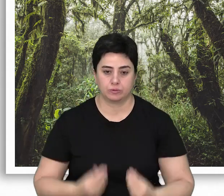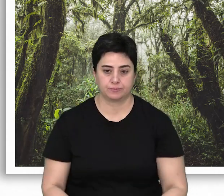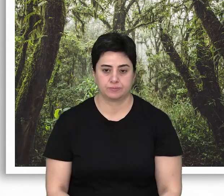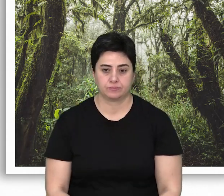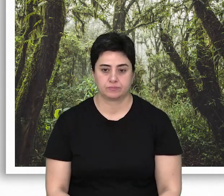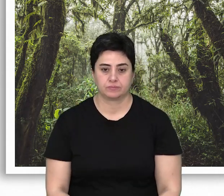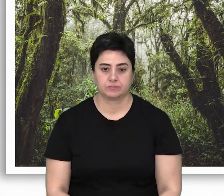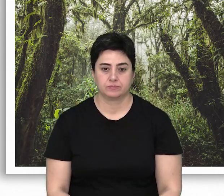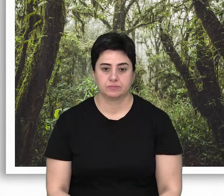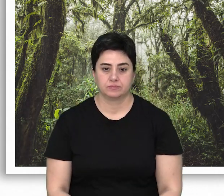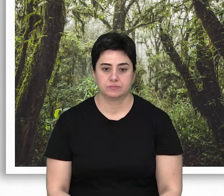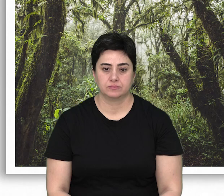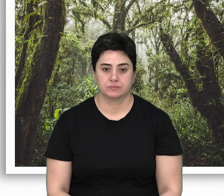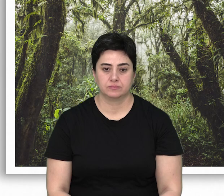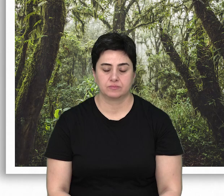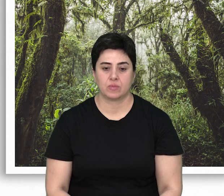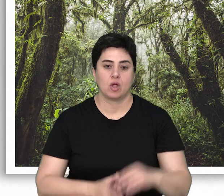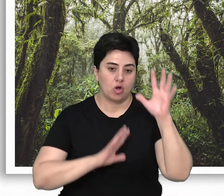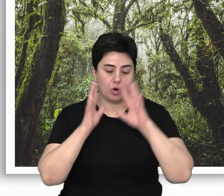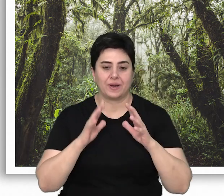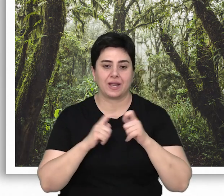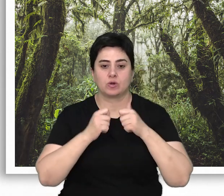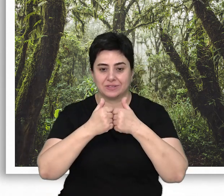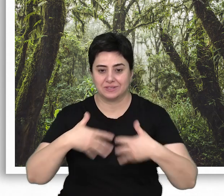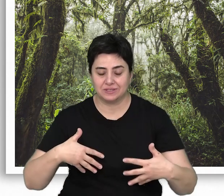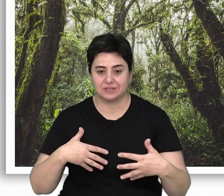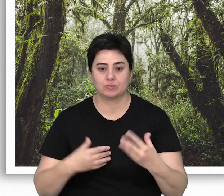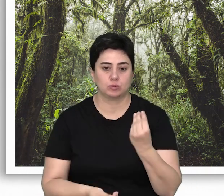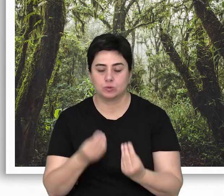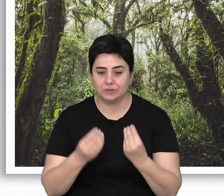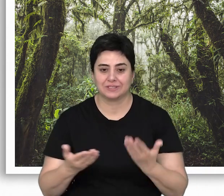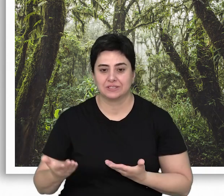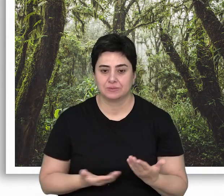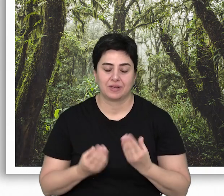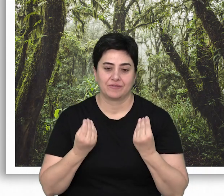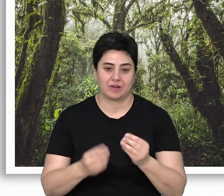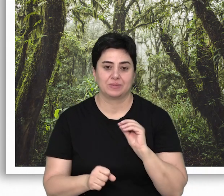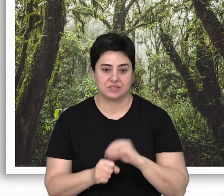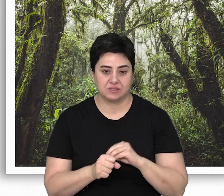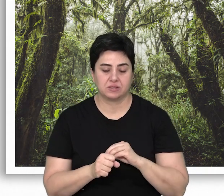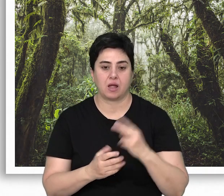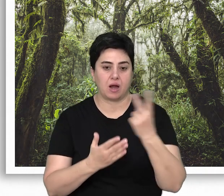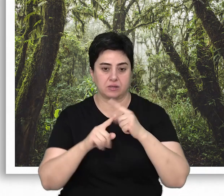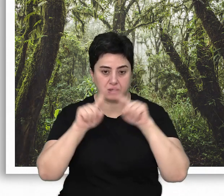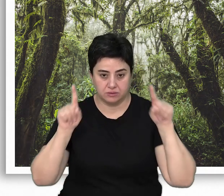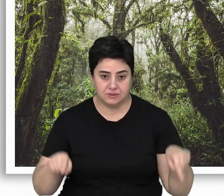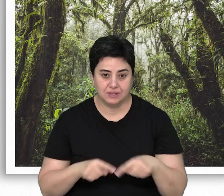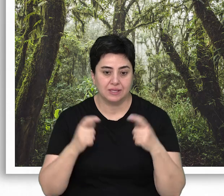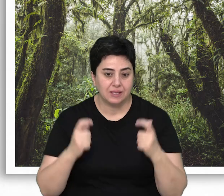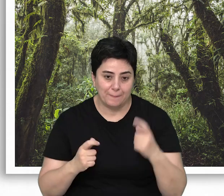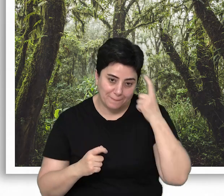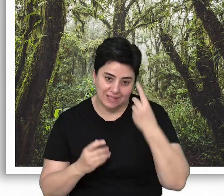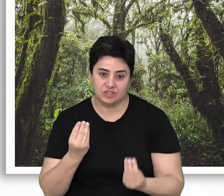bilinmektedir. Orman ekosistemleri ürün ve hizmetlerinin belirlenmesi, haritalanarak